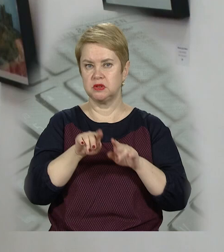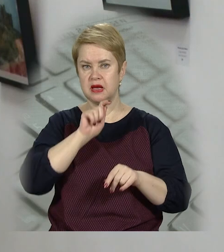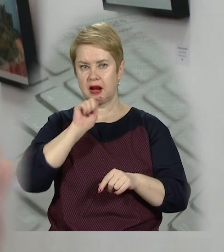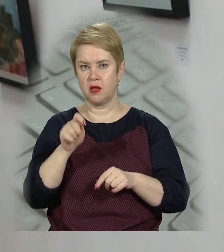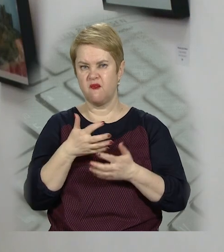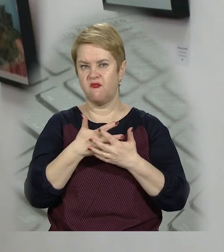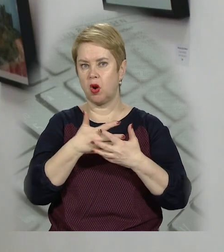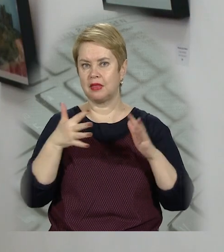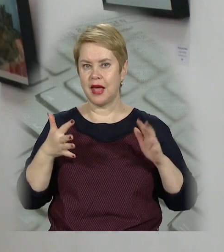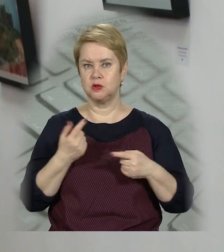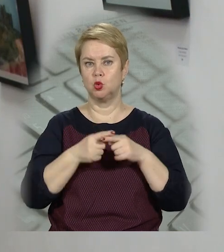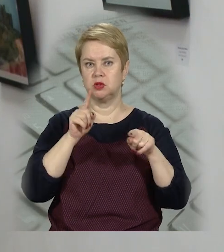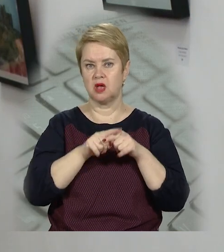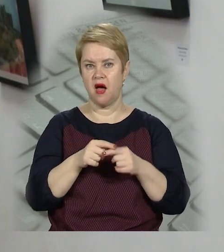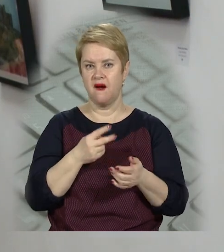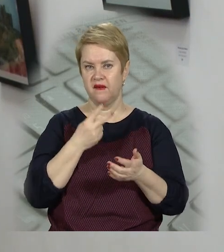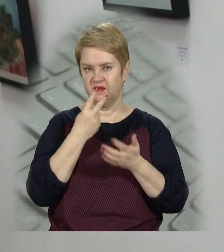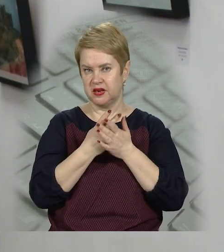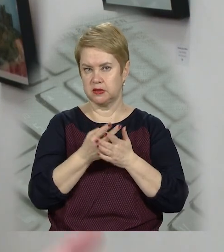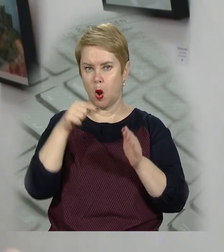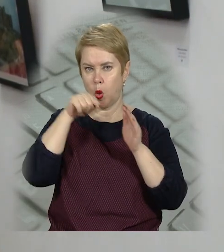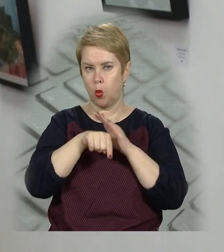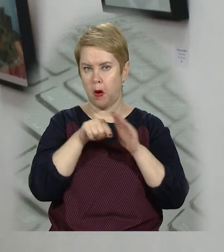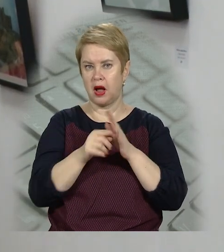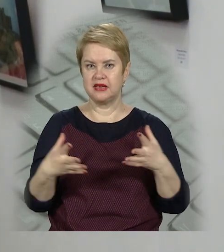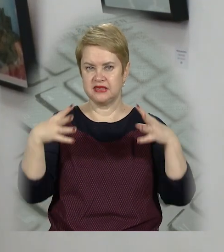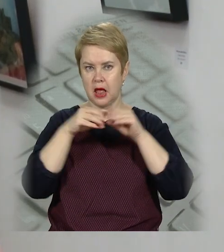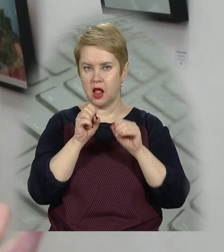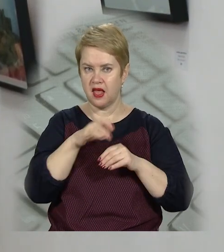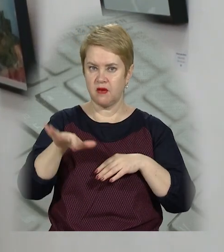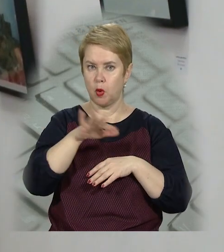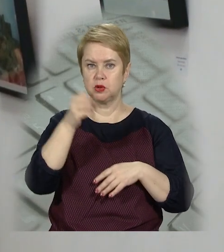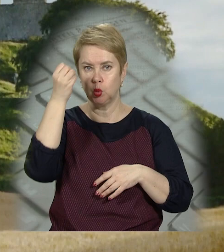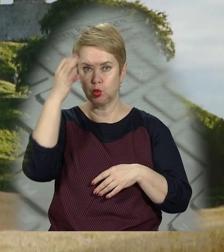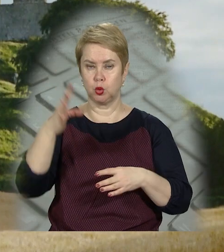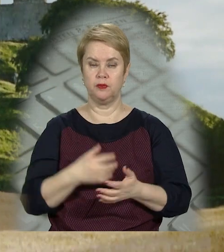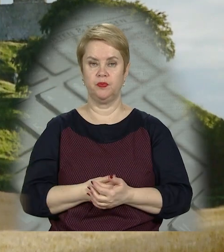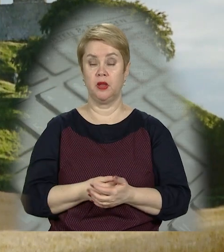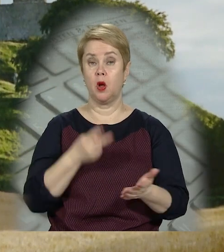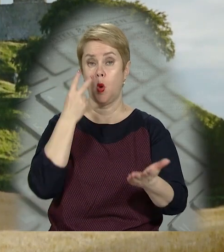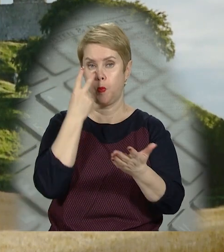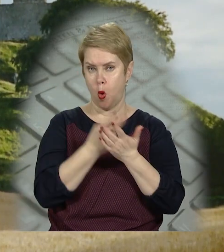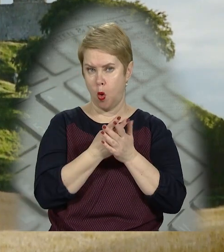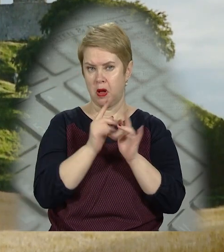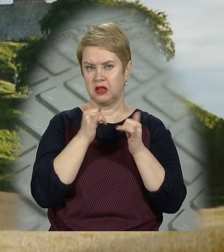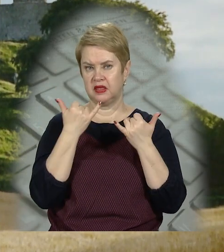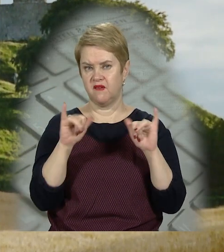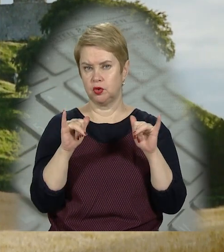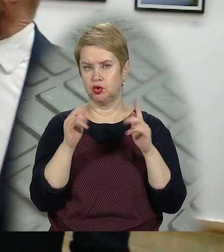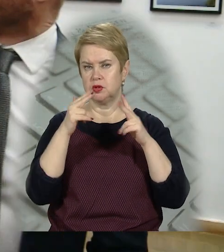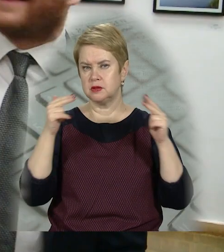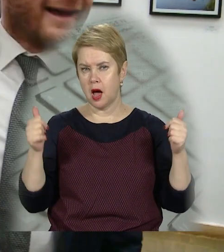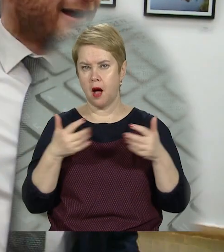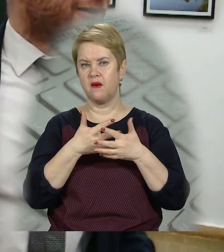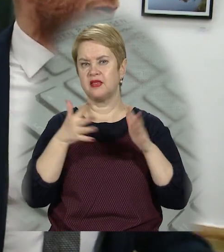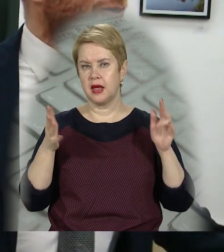країною-фортецею. Ця виставка має глибокий сенс з'єднання європейських культур. Побачивши дивовижні замки,